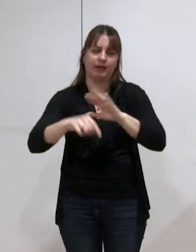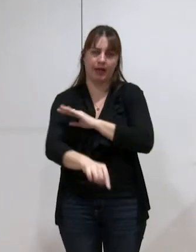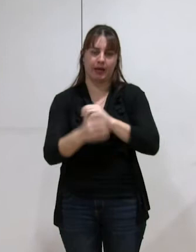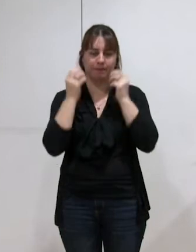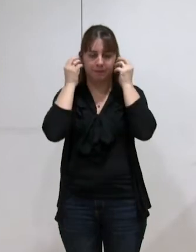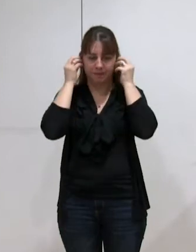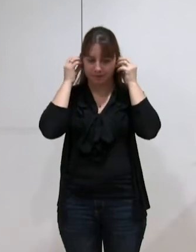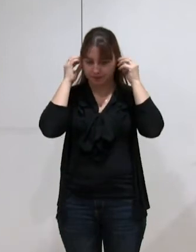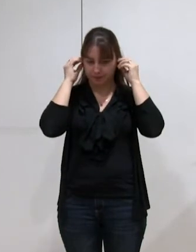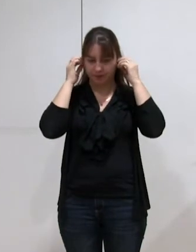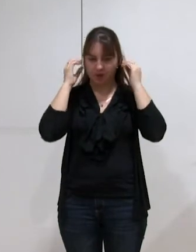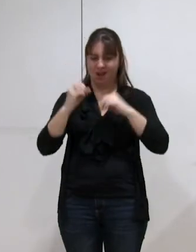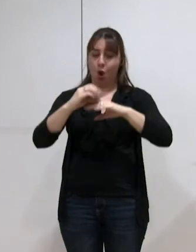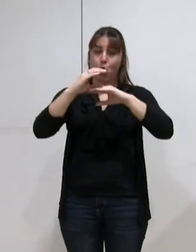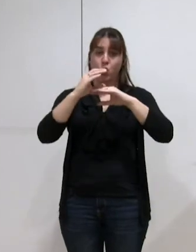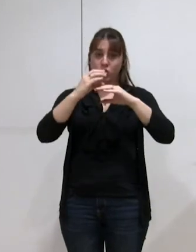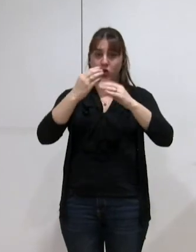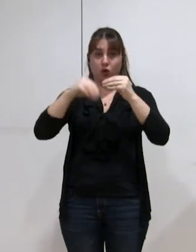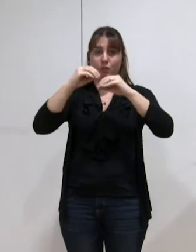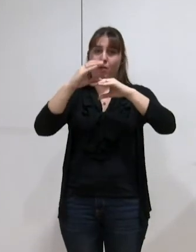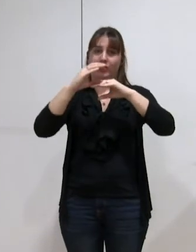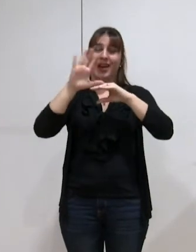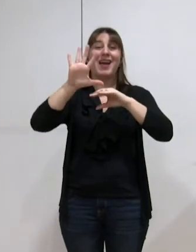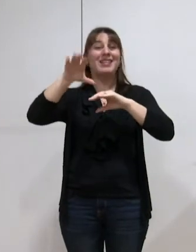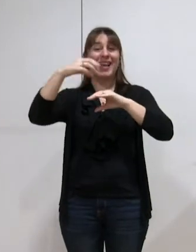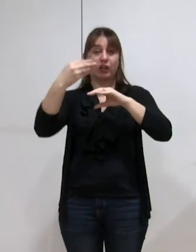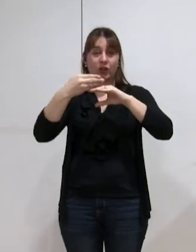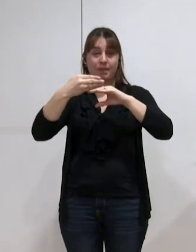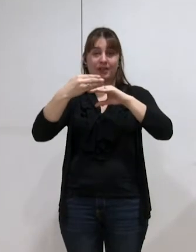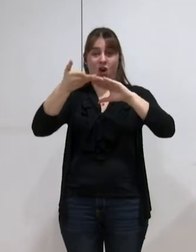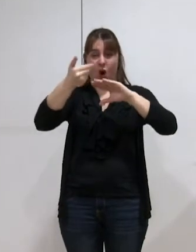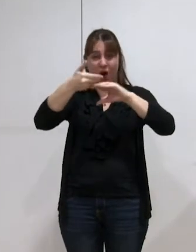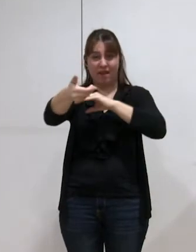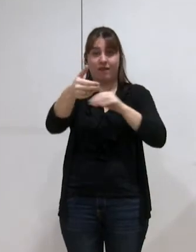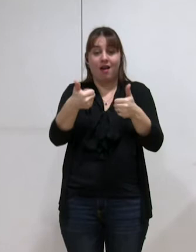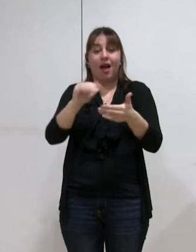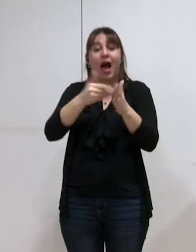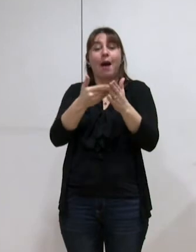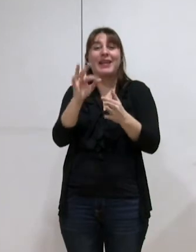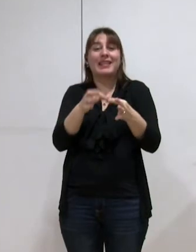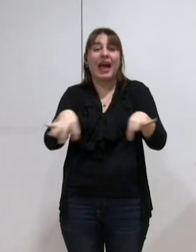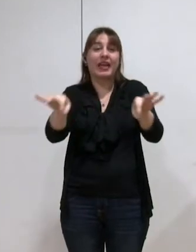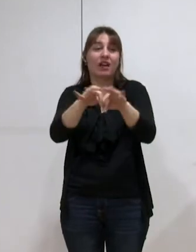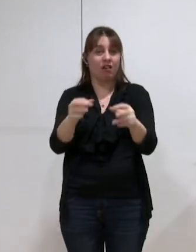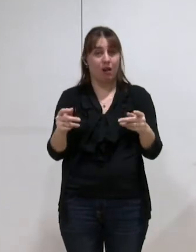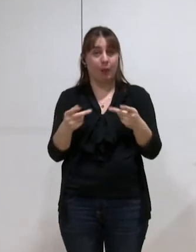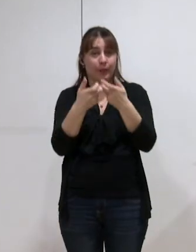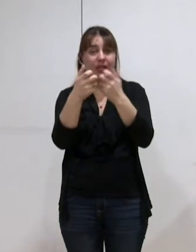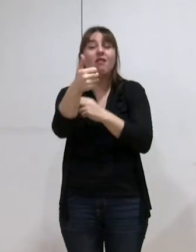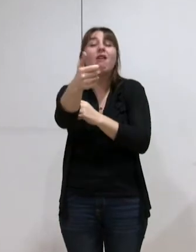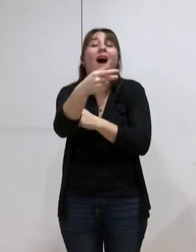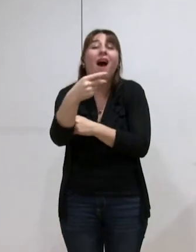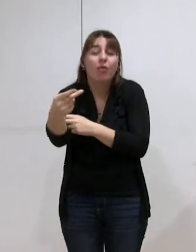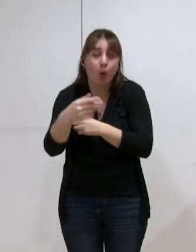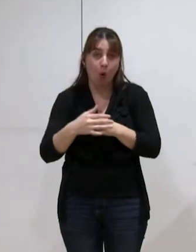décaissement d'une couche supplémentaire de 5 cm sur 1 mètre carré s'est valorisé à 1 euro,